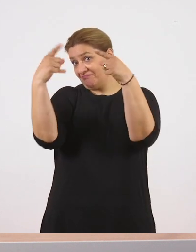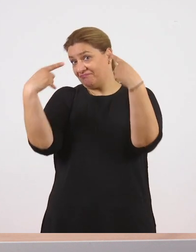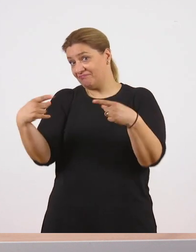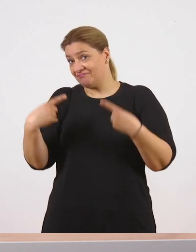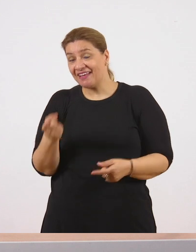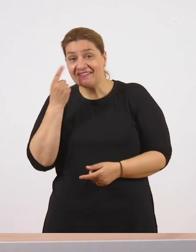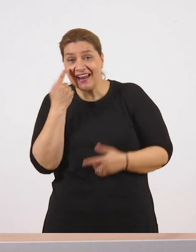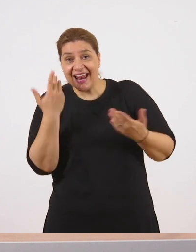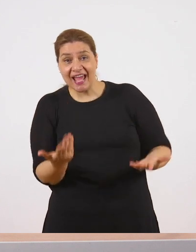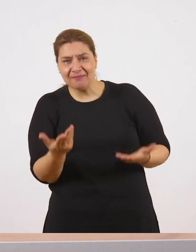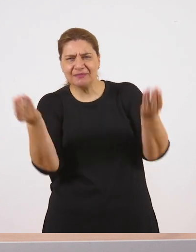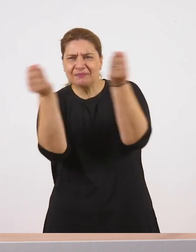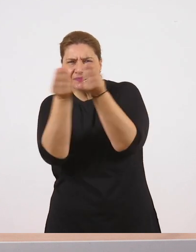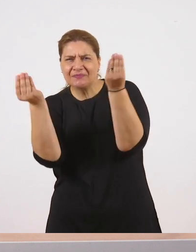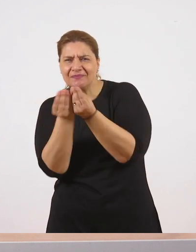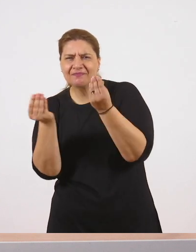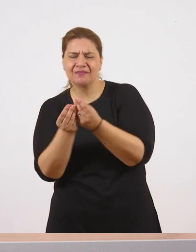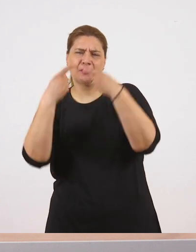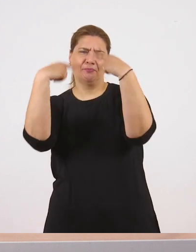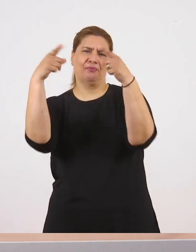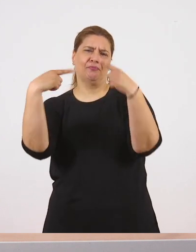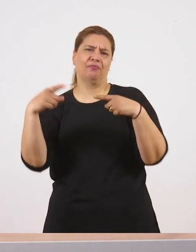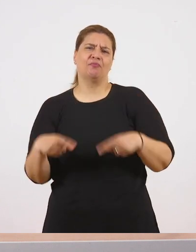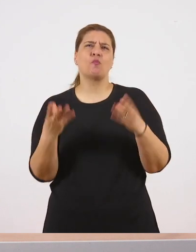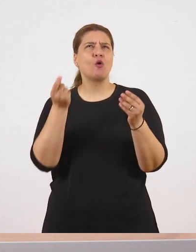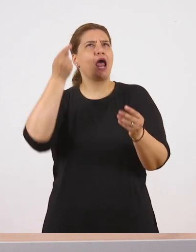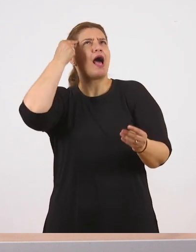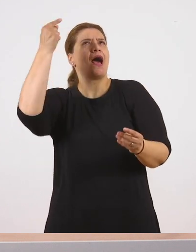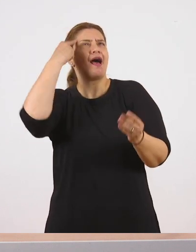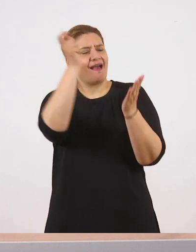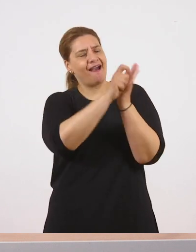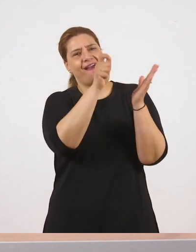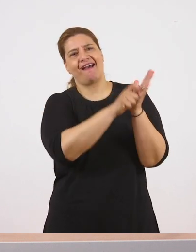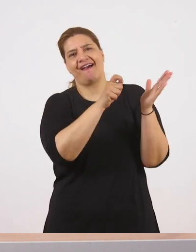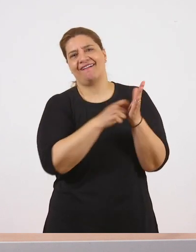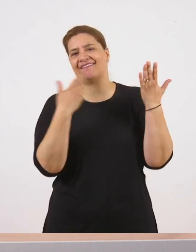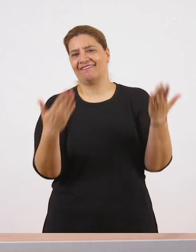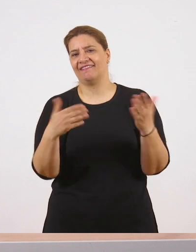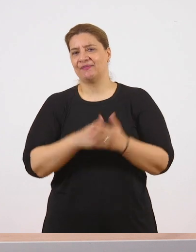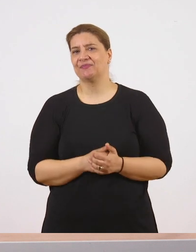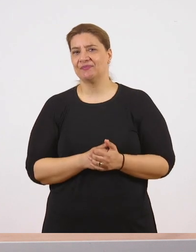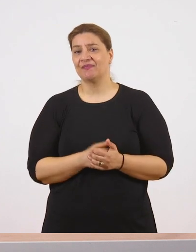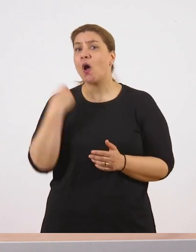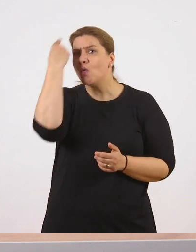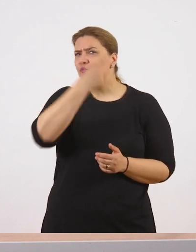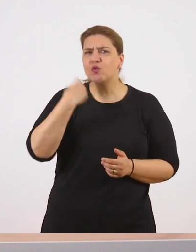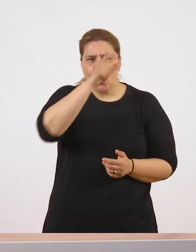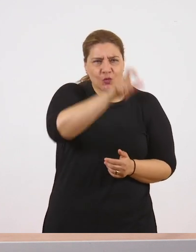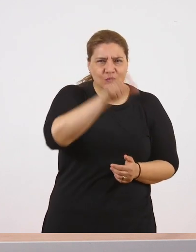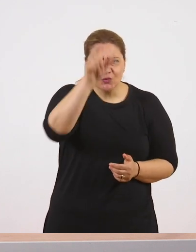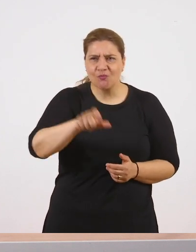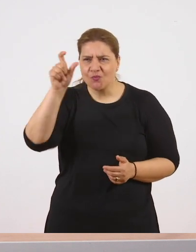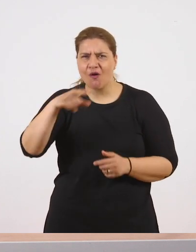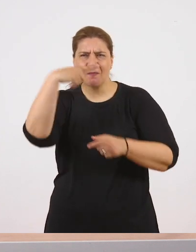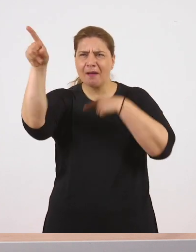Βλέπετε πόσα πολλά πράγματα μπορείτε να γράψετε. Και σίγουρα κάθε πρόσωπο έχει πάνω του κάτι ξεχωριστό.